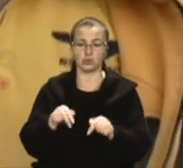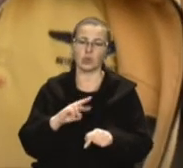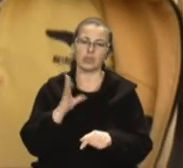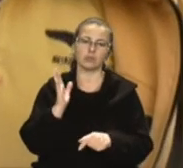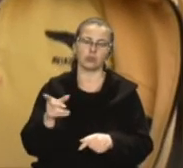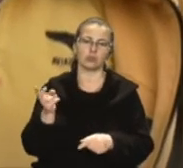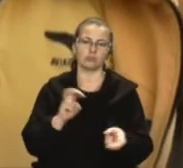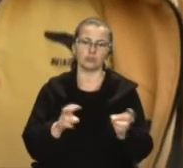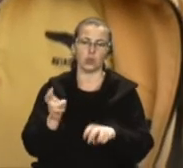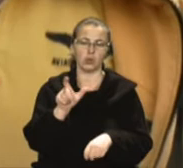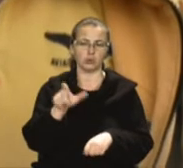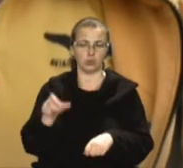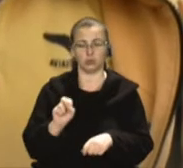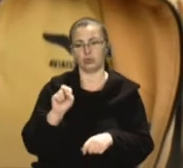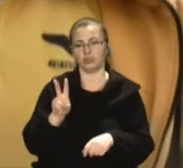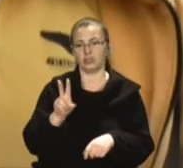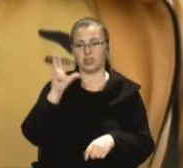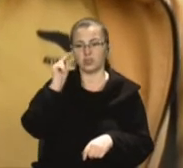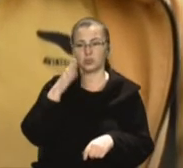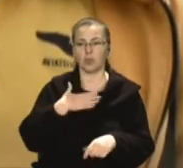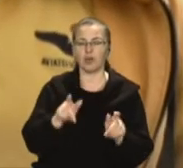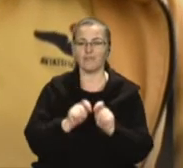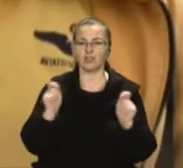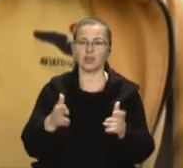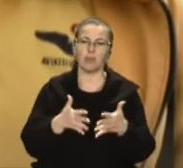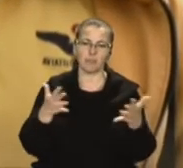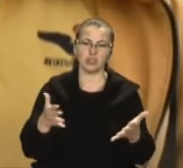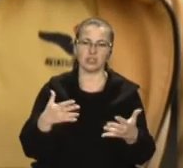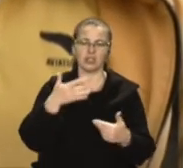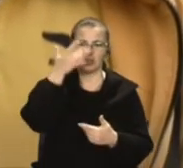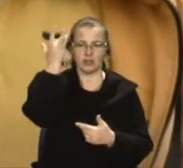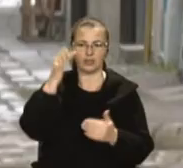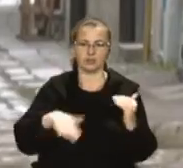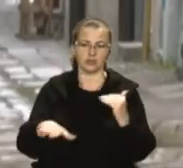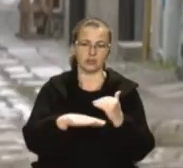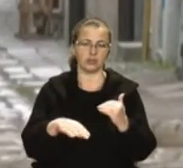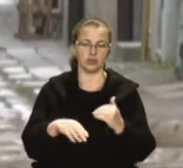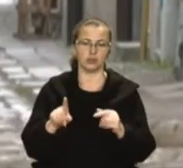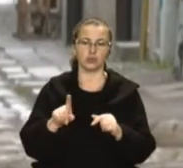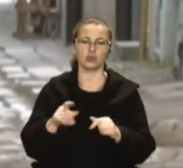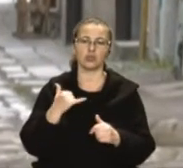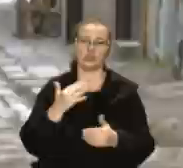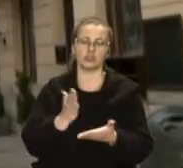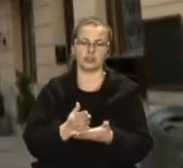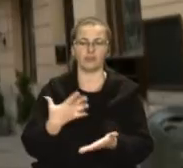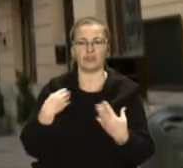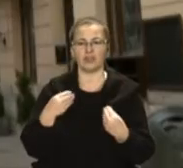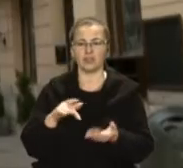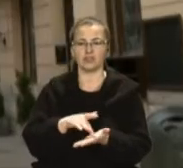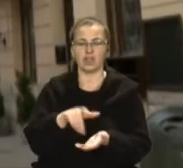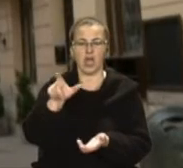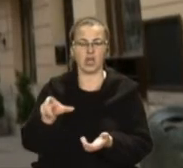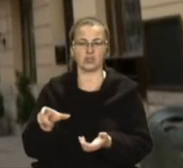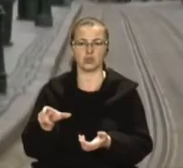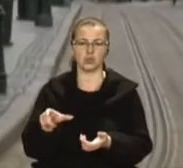Але 12 числа ми відкриємо більшість літніх терас, котрі у нас є. Львівський екскурсовод Петро Радковець